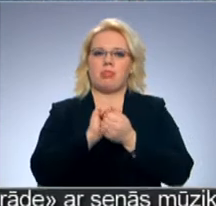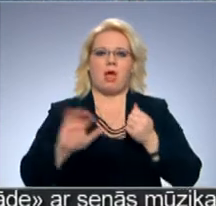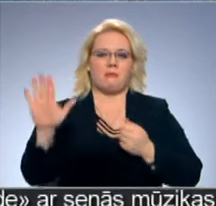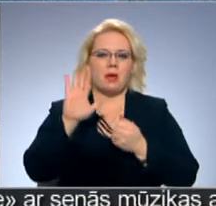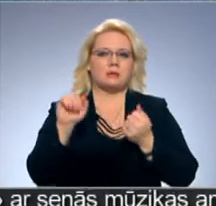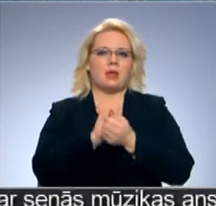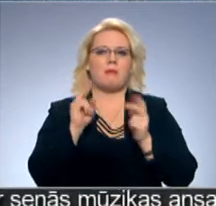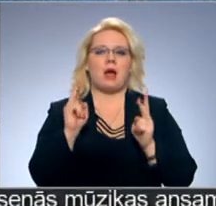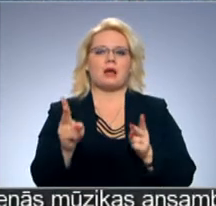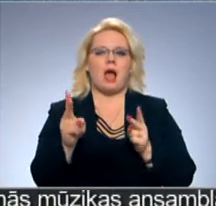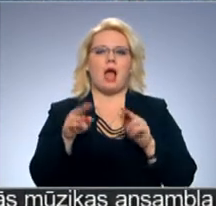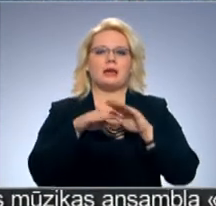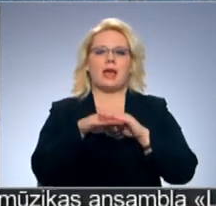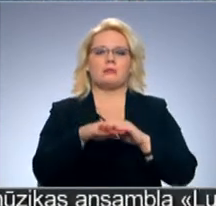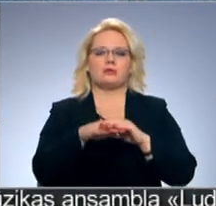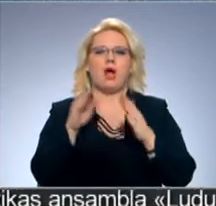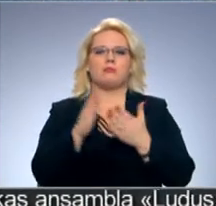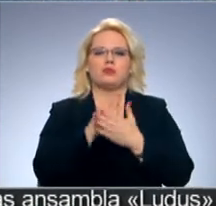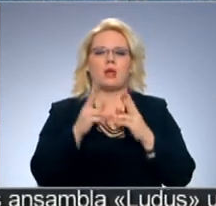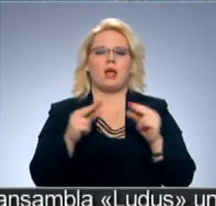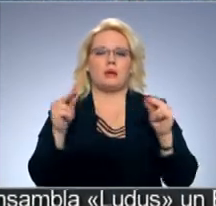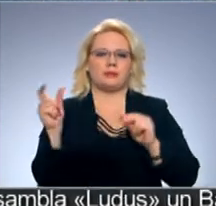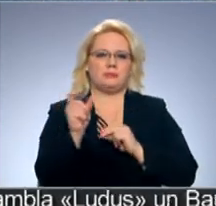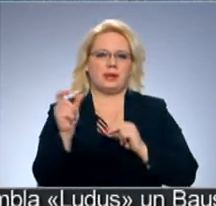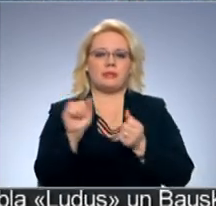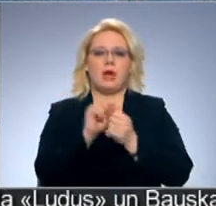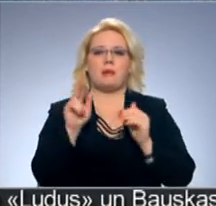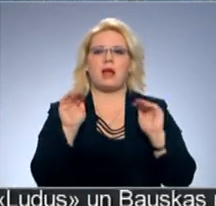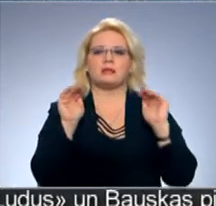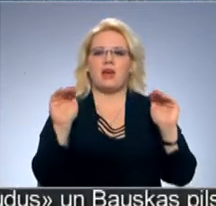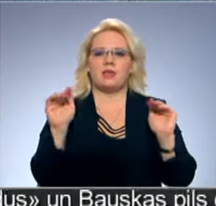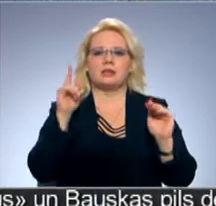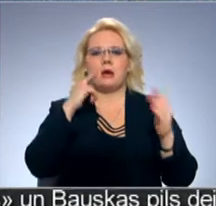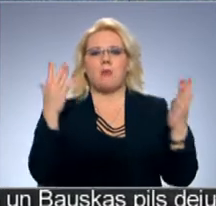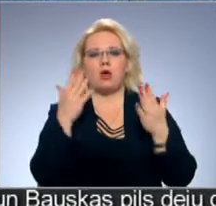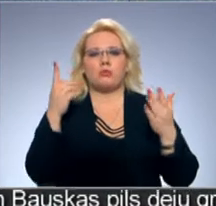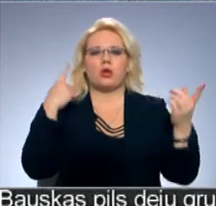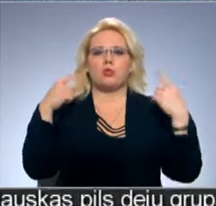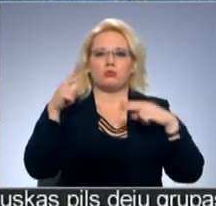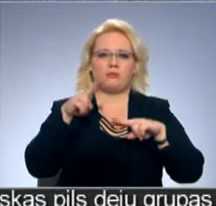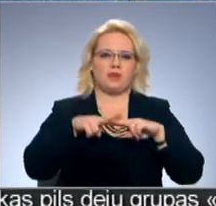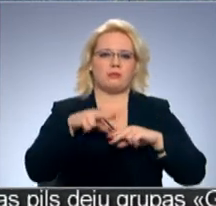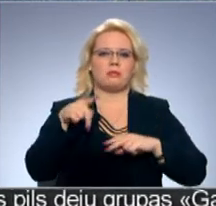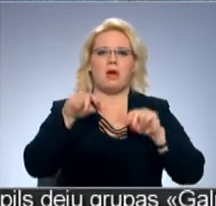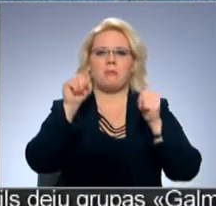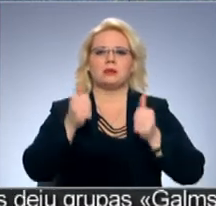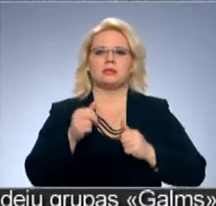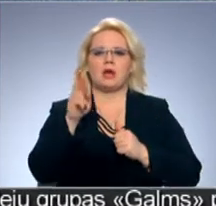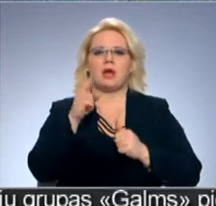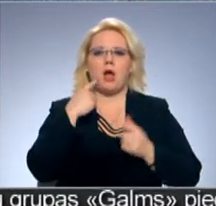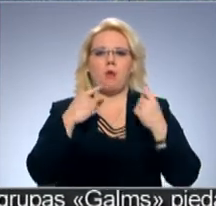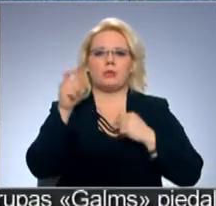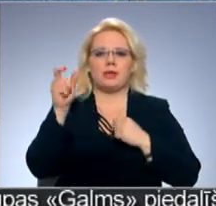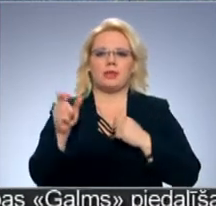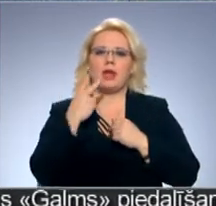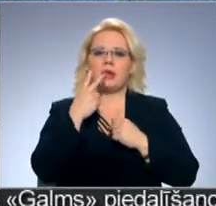Dabakā iekapsulēts absolūtās laimes brīdis. Dabakā sveitnīca, pārdomu un radošumu vieta. Tā mākslinieca Ilze Raudiņa